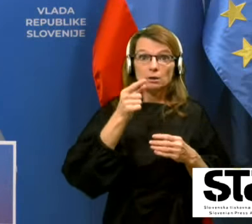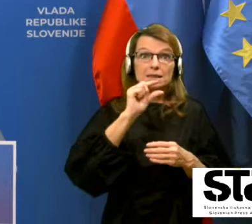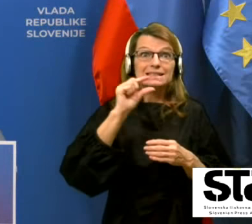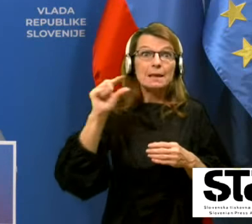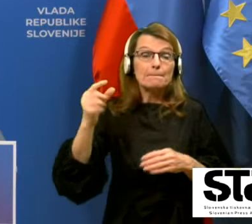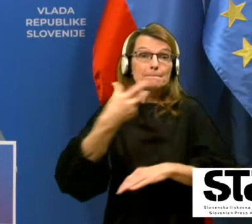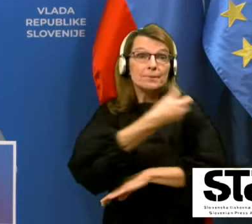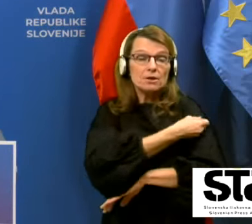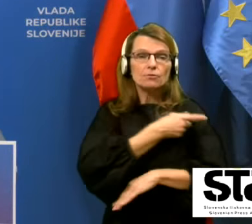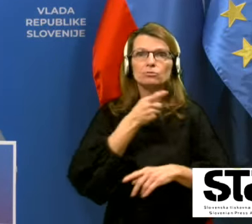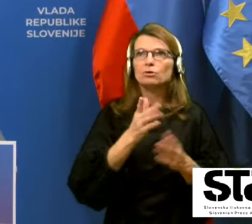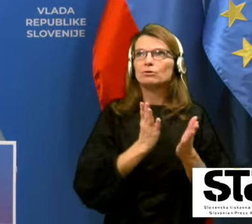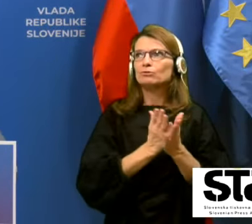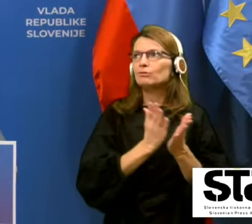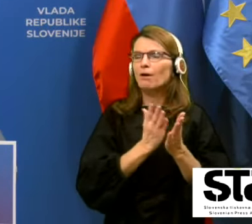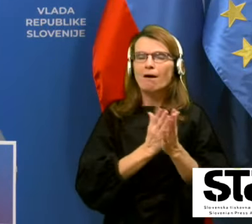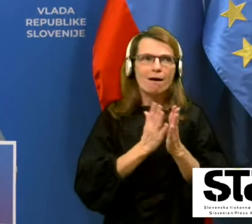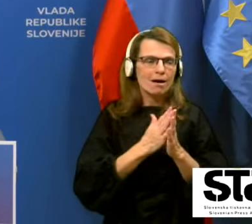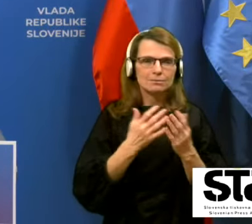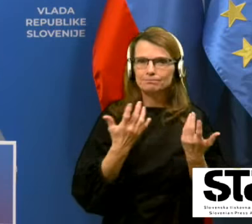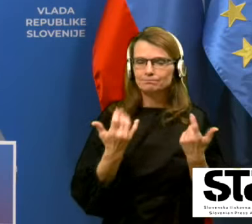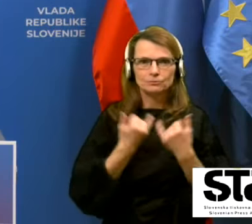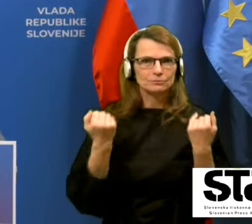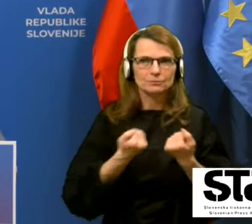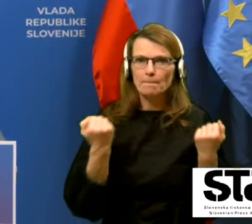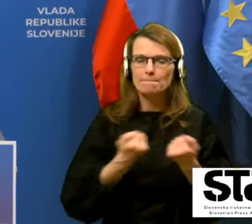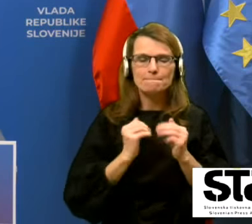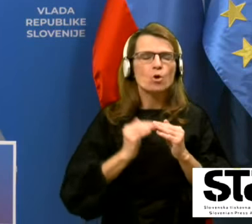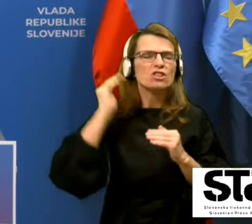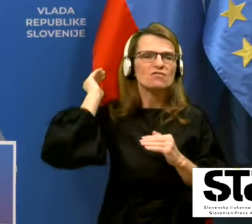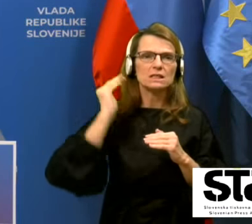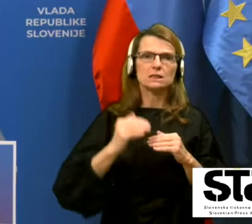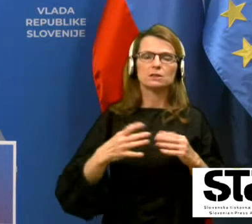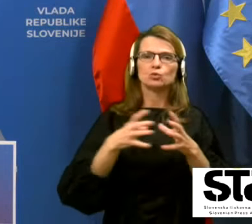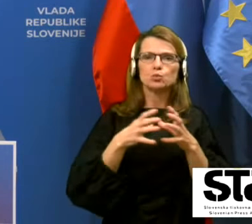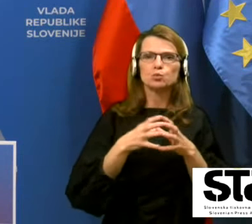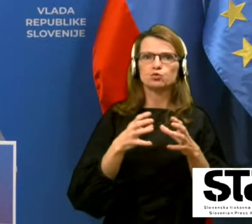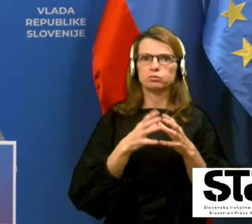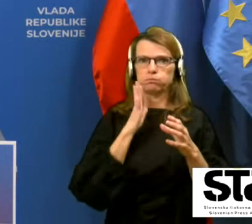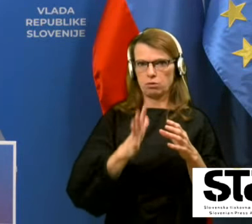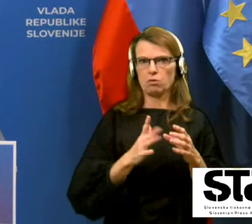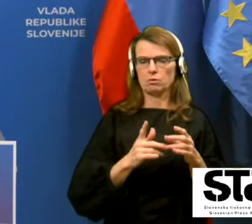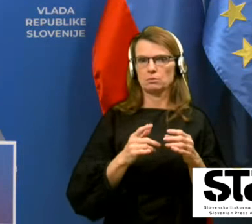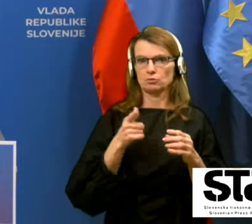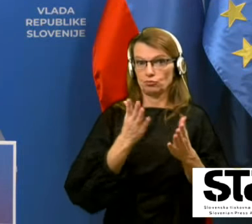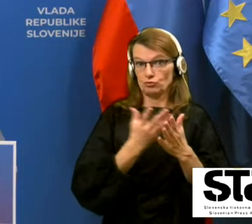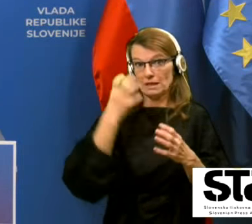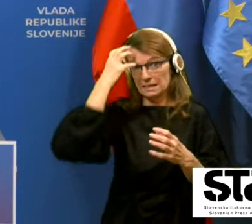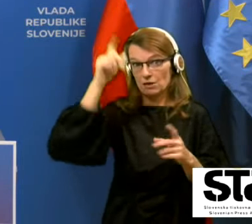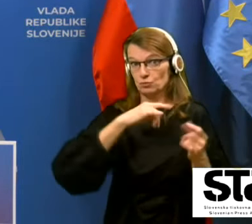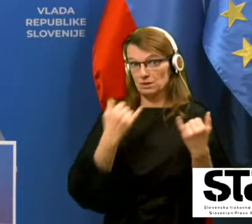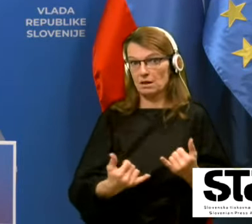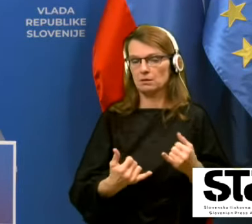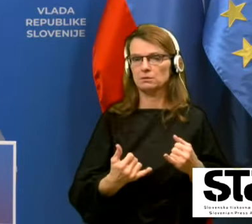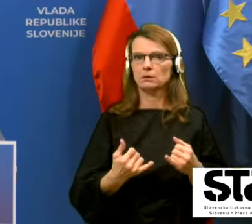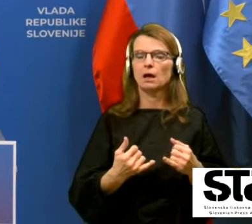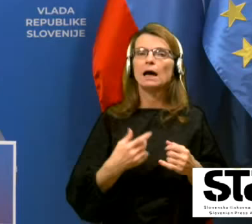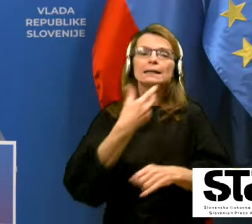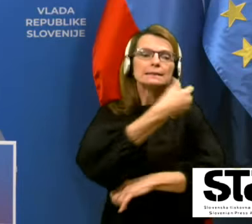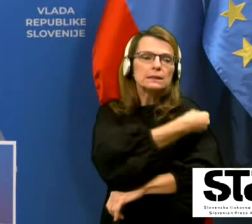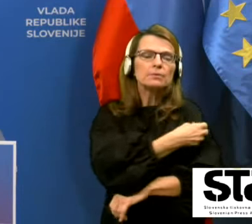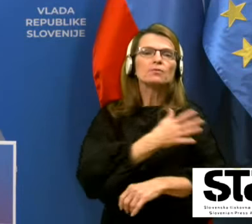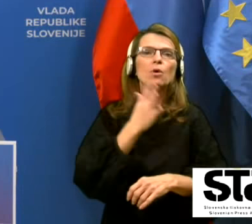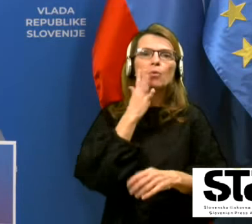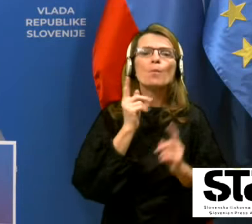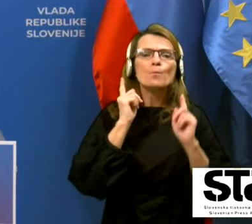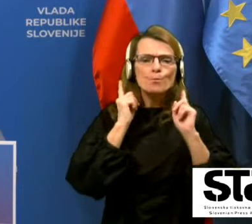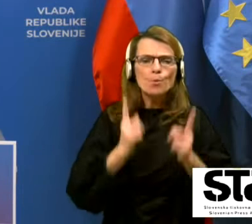podvik znanosti, je cepljenje podvik naše družbe. Zato, ker bomo mogli cepivo prinesi do tam, kjer ga rabimo in cepivo bo moglo